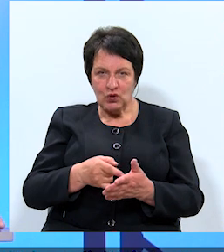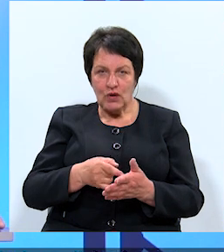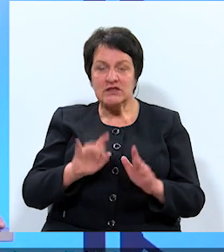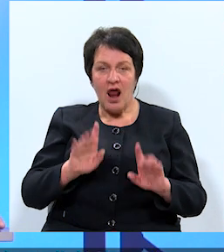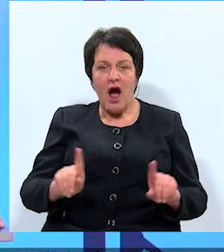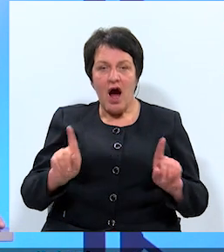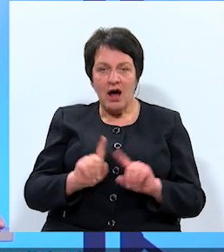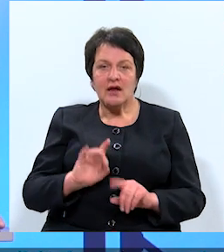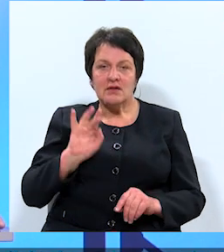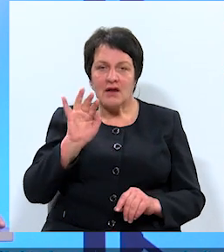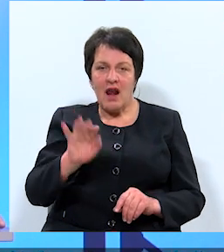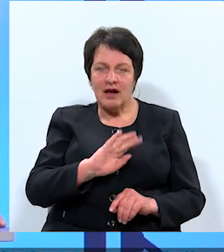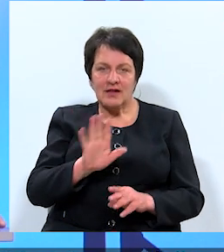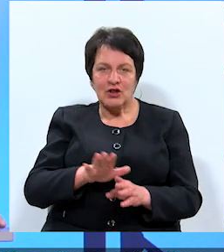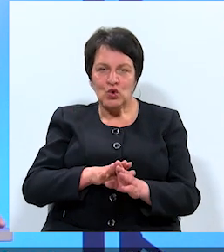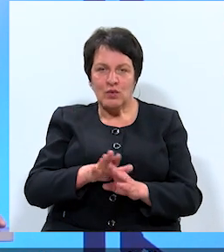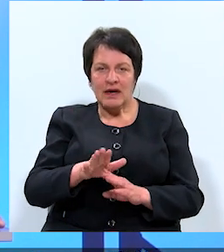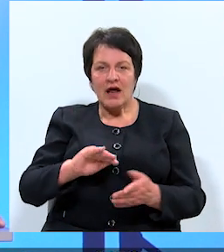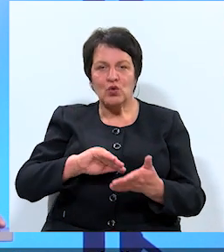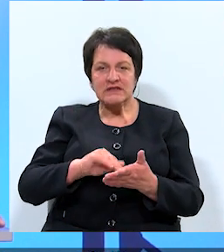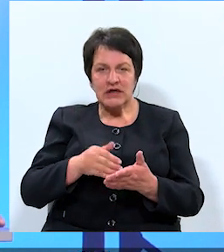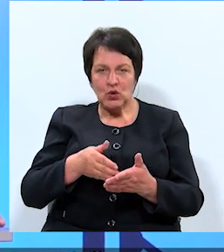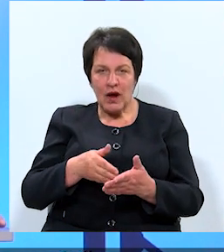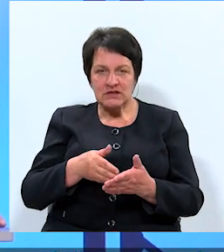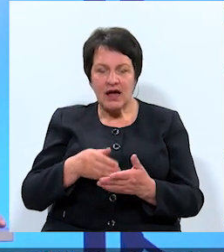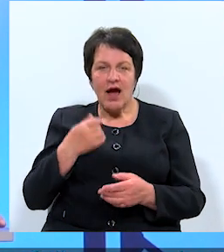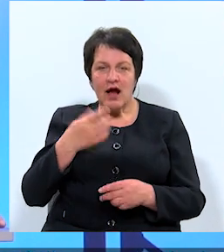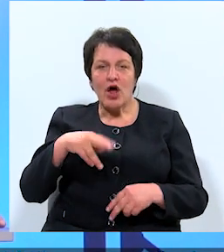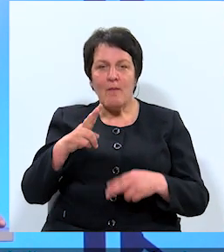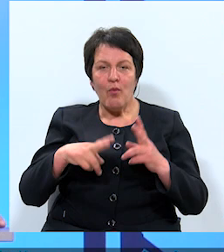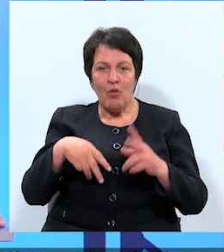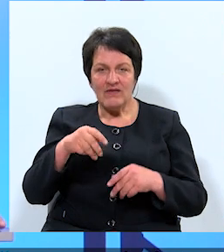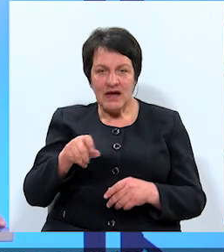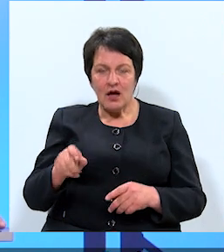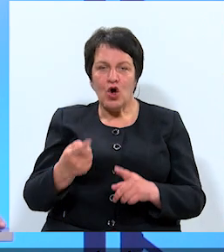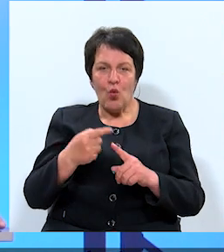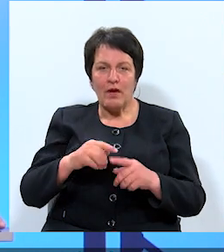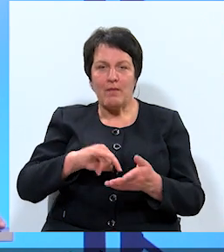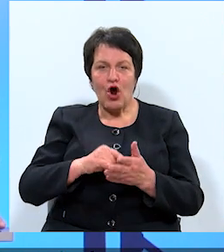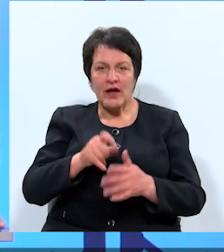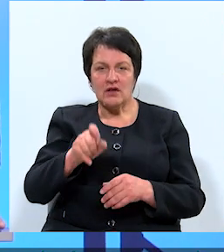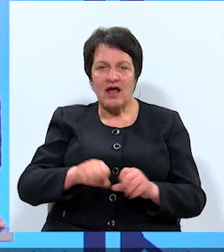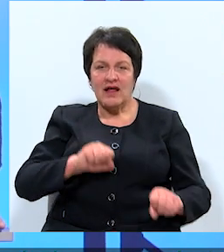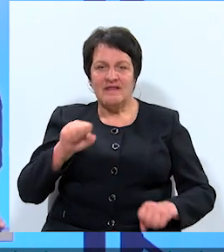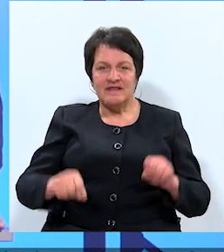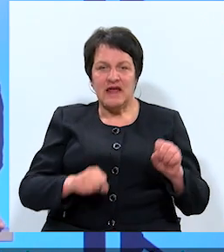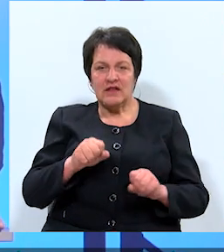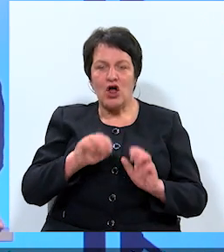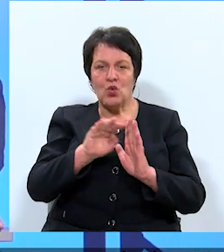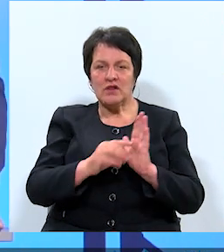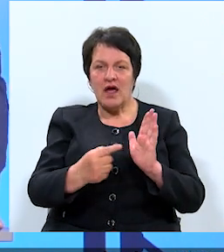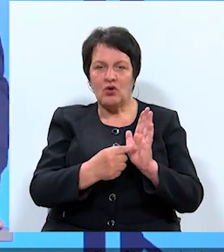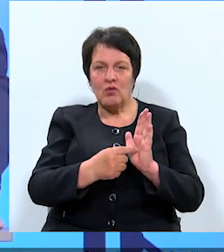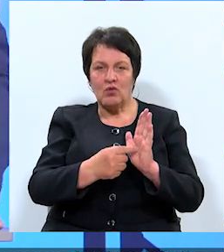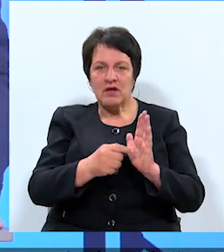arī tālāk neturpinātos situācija, kad būvnieki un projektētāji diktē noteikumu uz pašvaldībai,